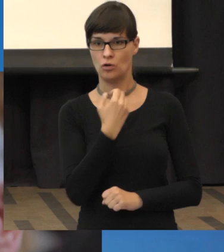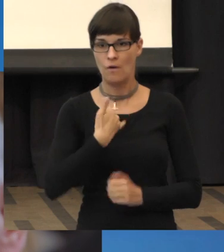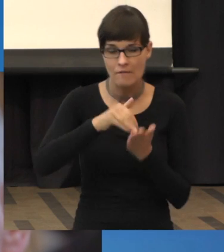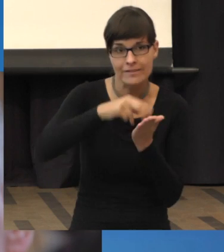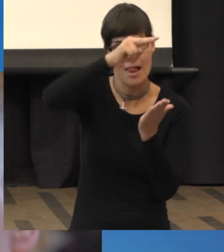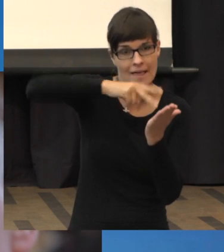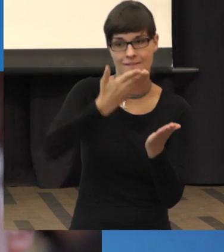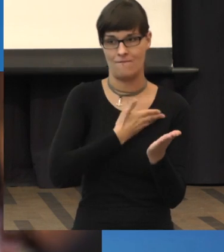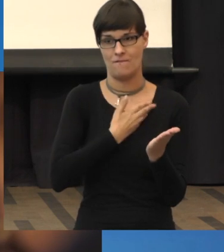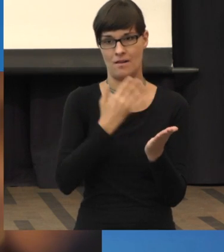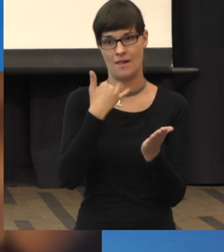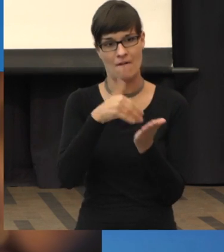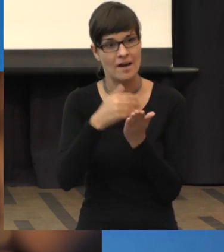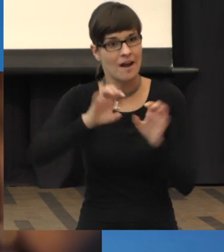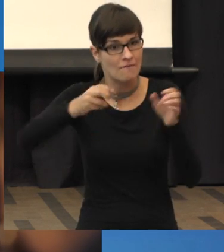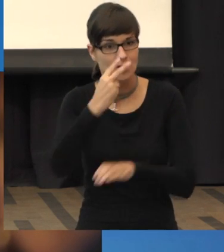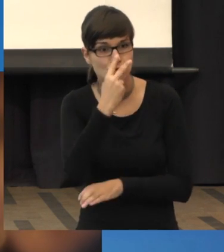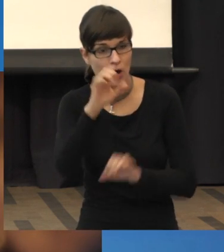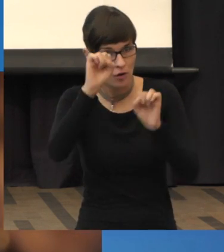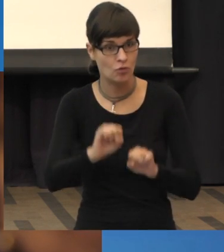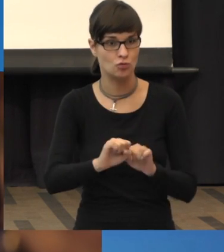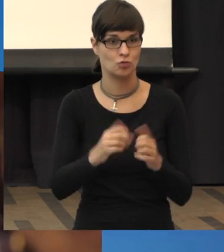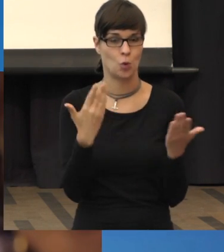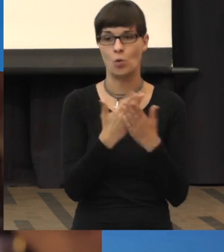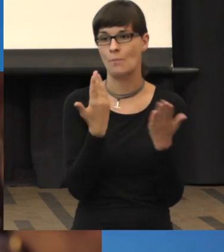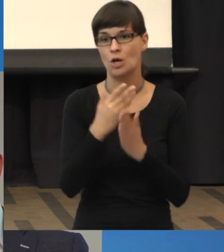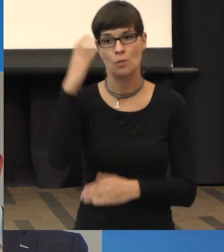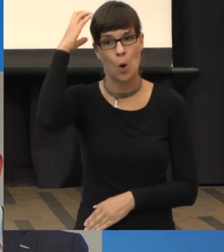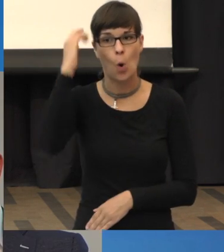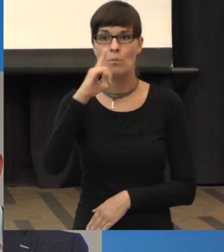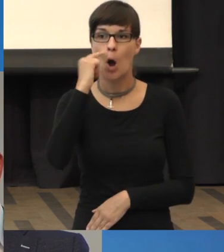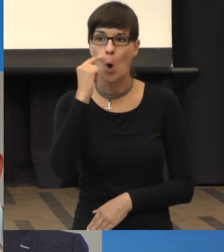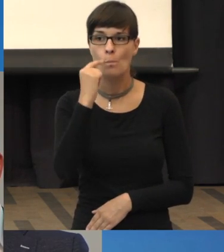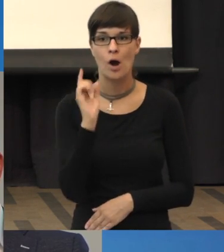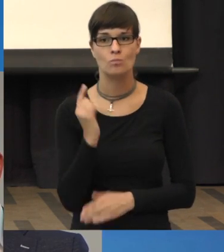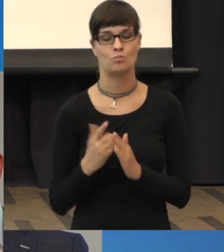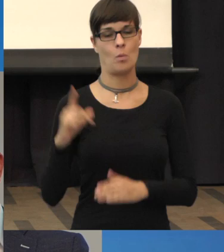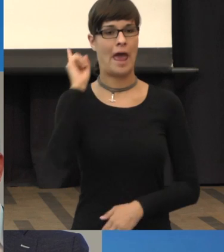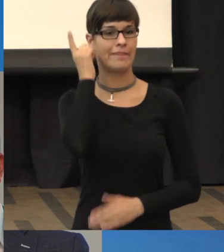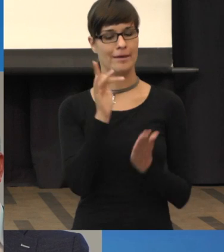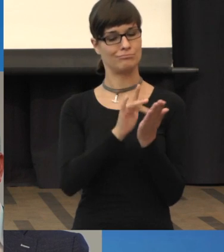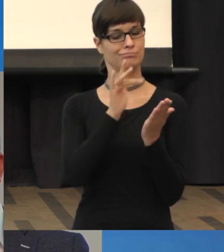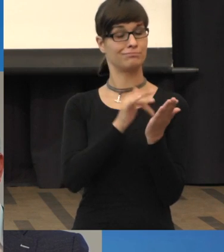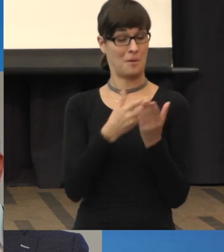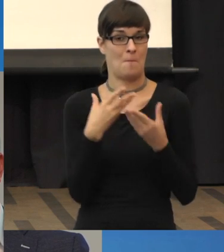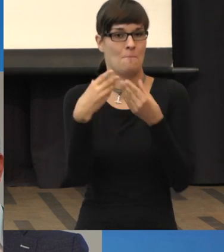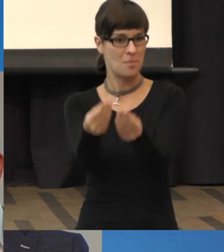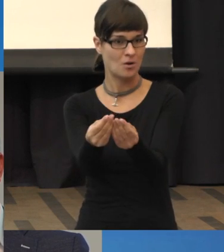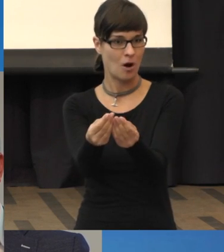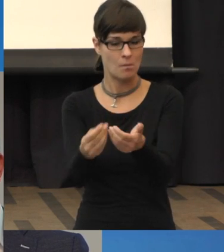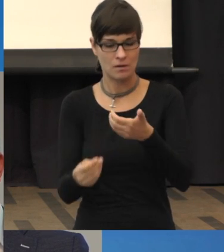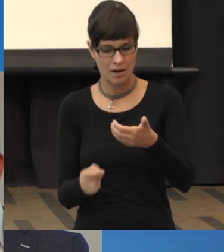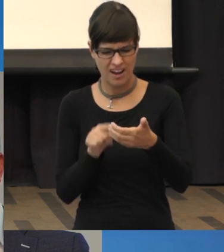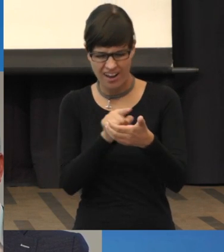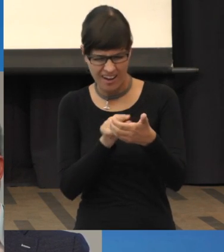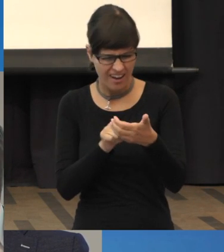Also selbst wenn Sie dann ein Smartphone kriegen von Ihrem Enkel und nicht mehr darauf erkennen, was da zu sehen ist, dann freut sich der Enkel, aber Sie